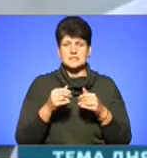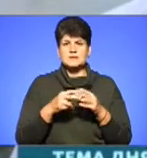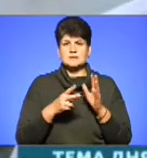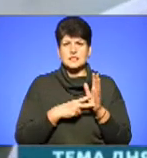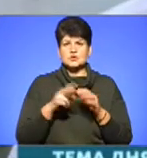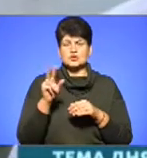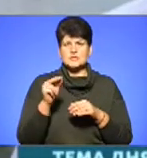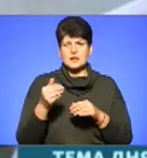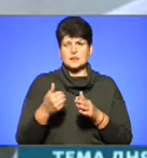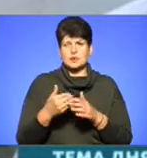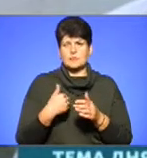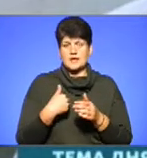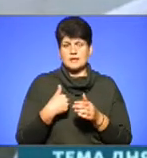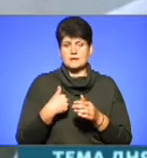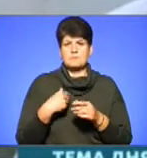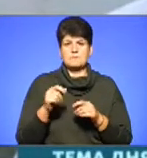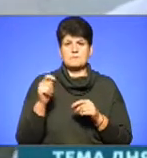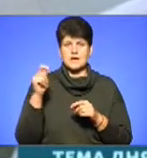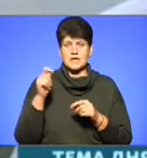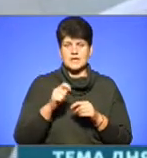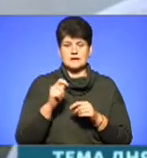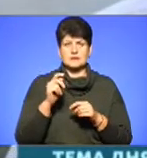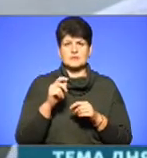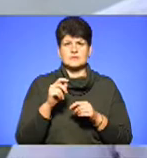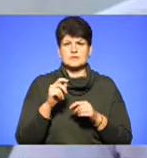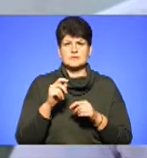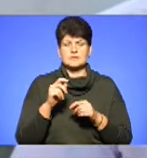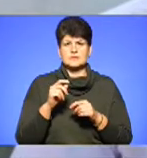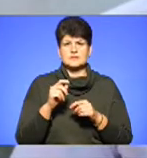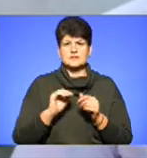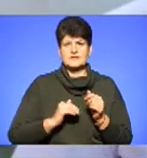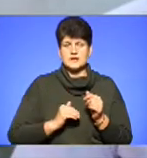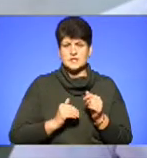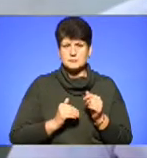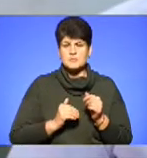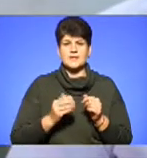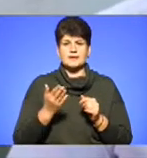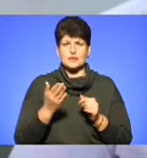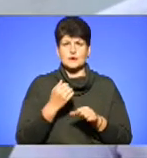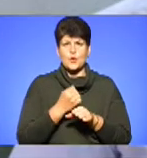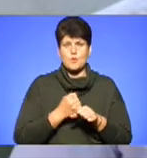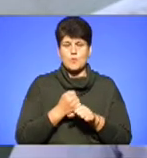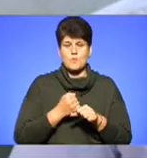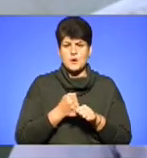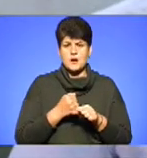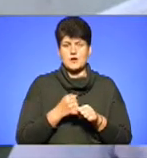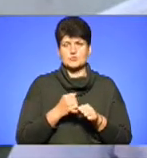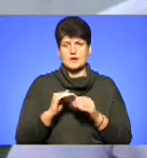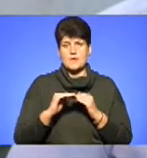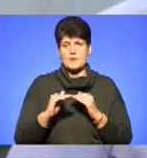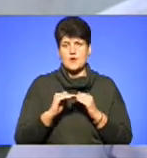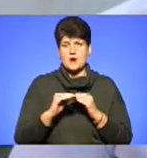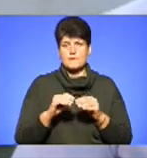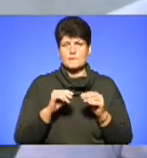до мене приїхали з керни Лосії фірми, які на полях